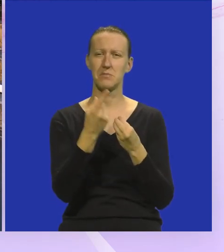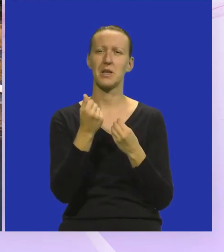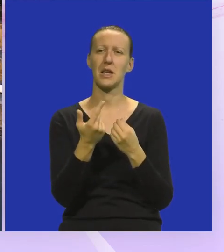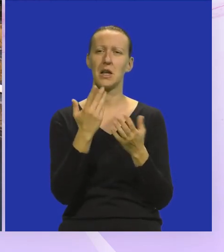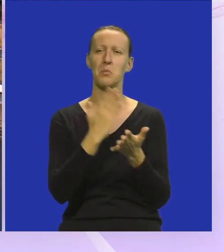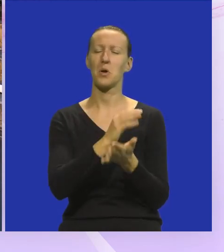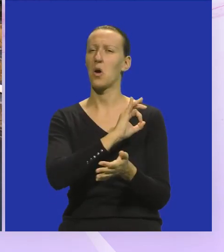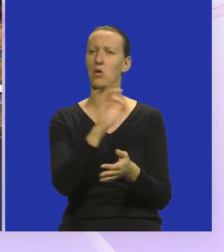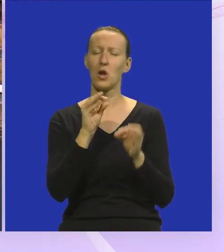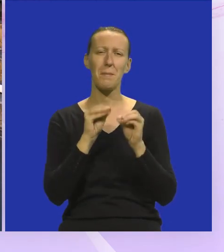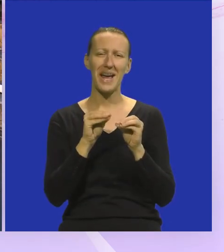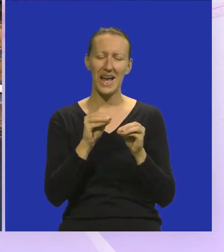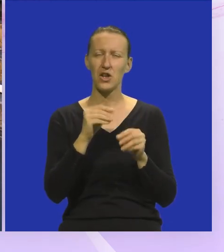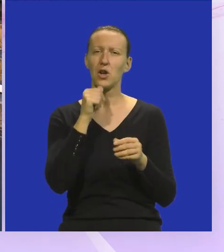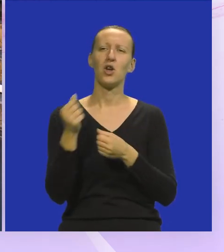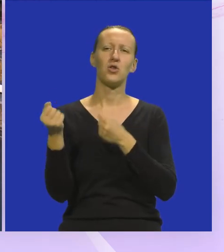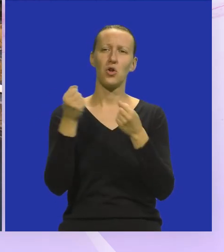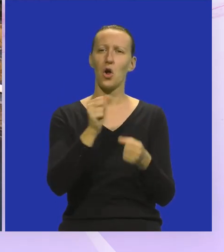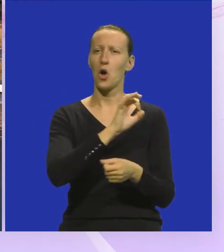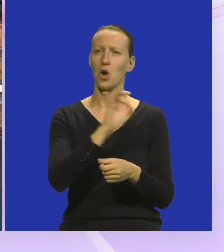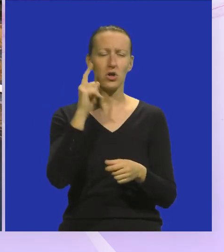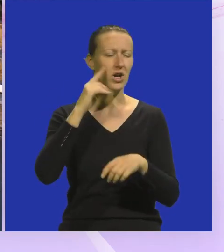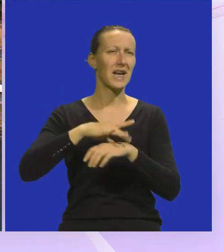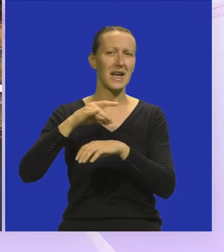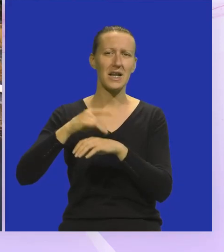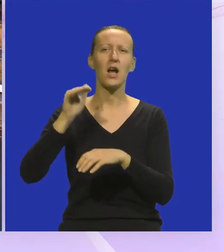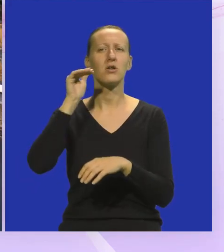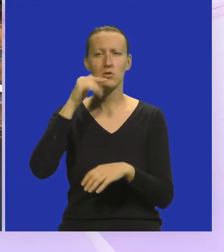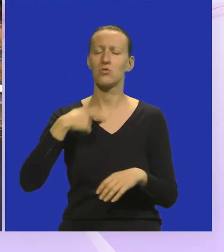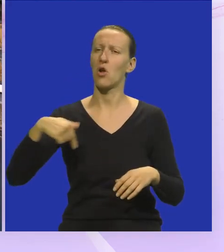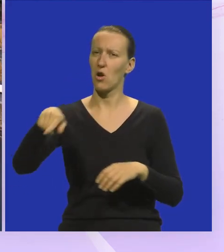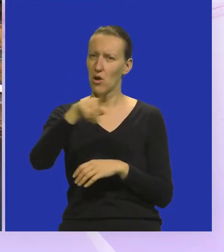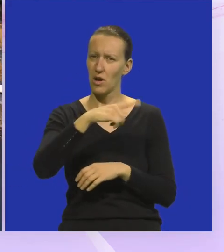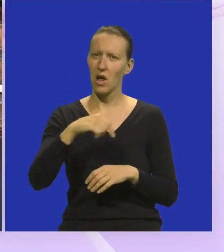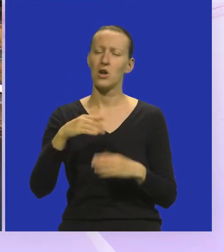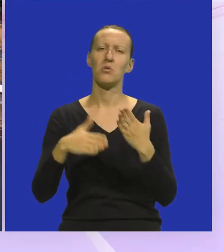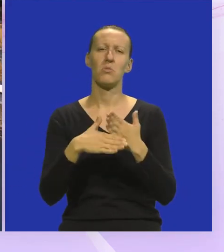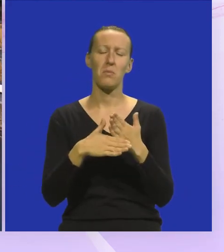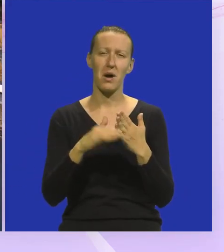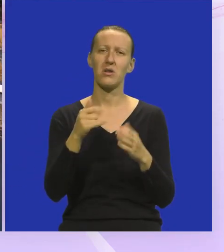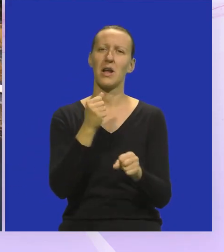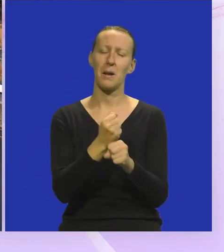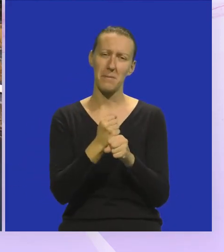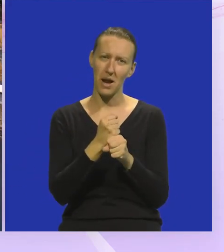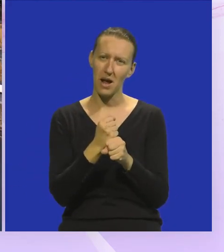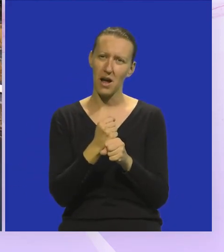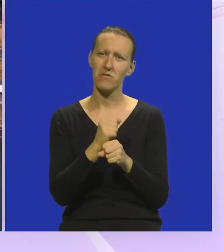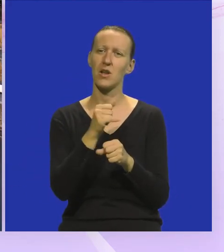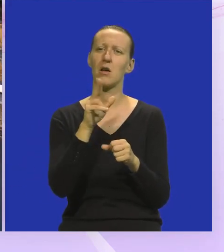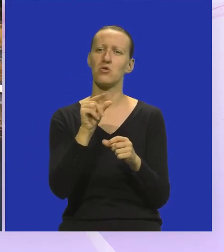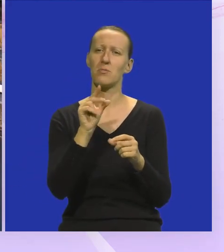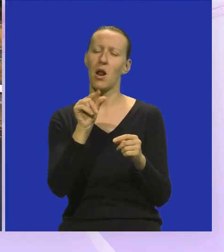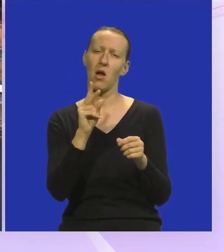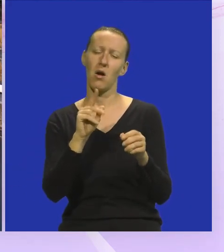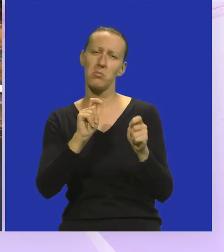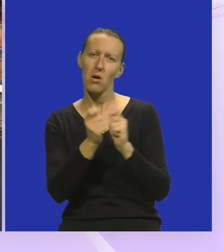bio je izvrstan mentor i donosio je izvrsne ideje Slušao je naše, pomagao nam da ih realiziramo, da ih možda